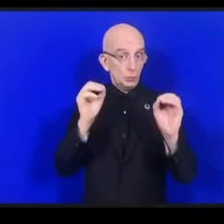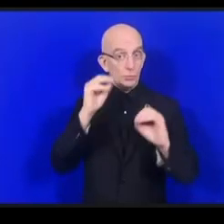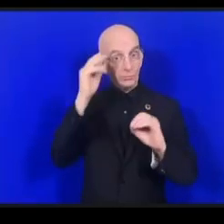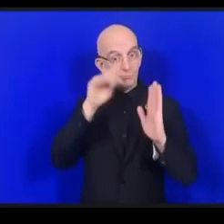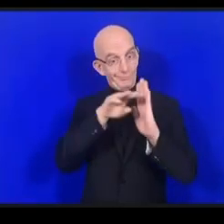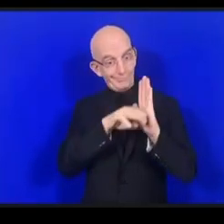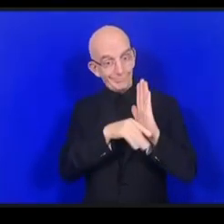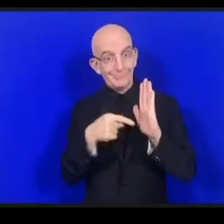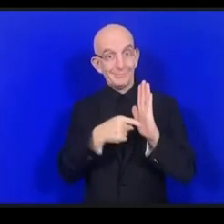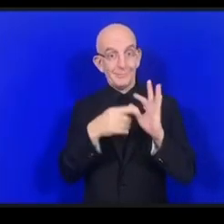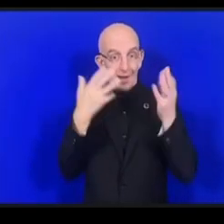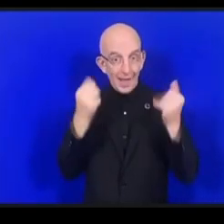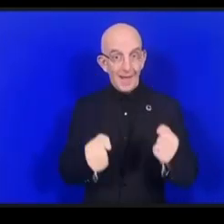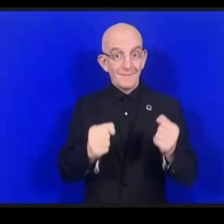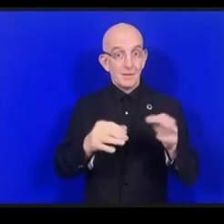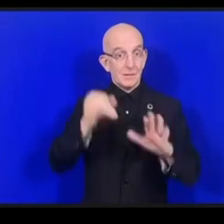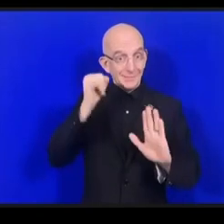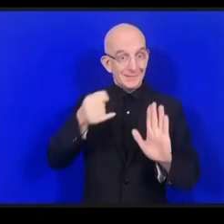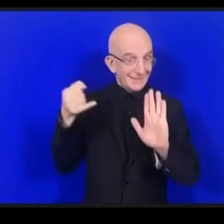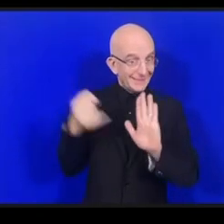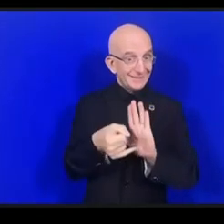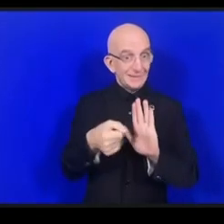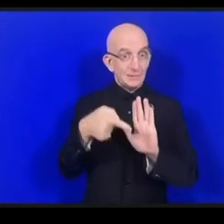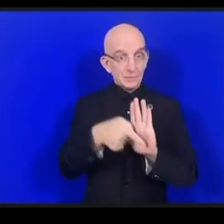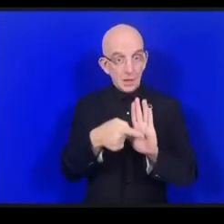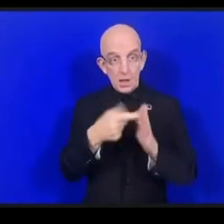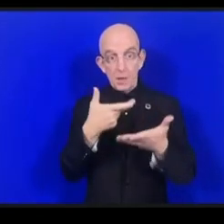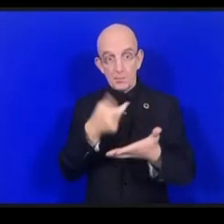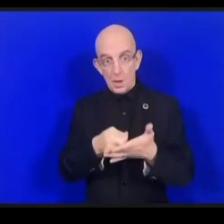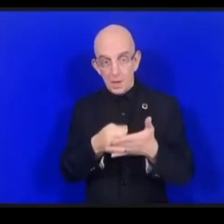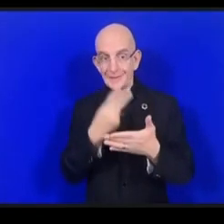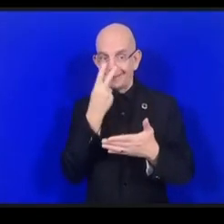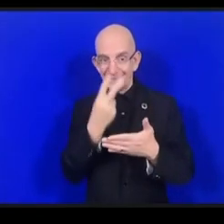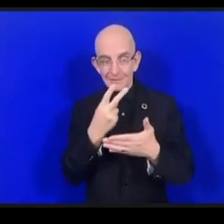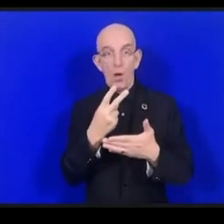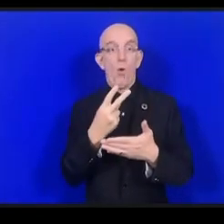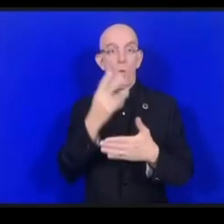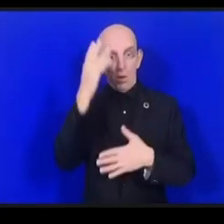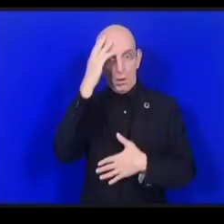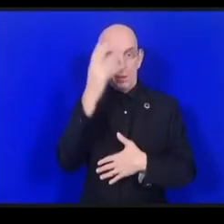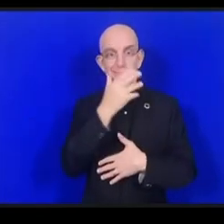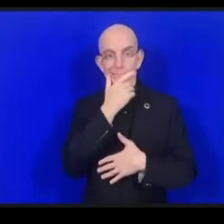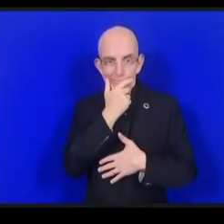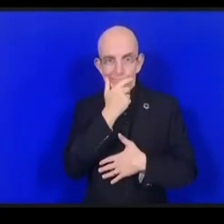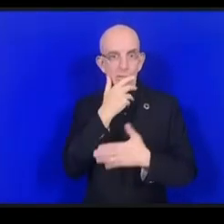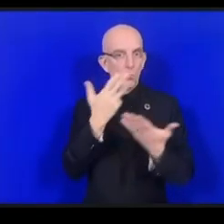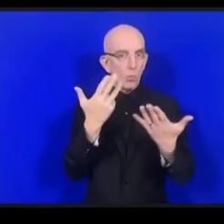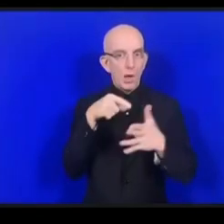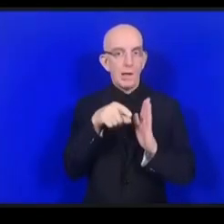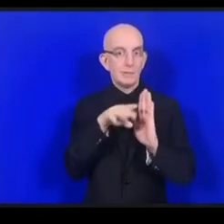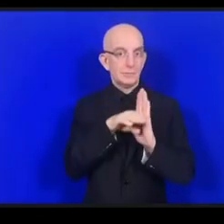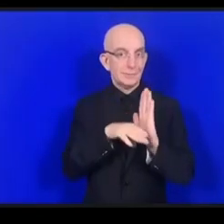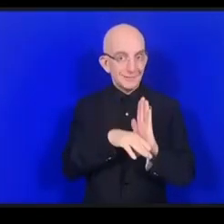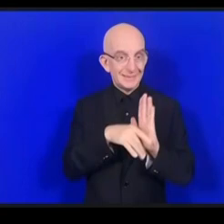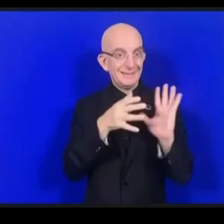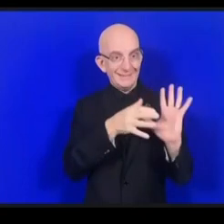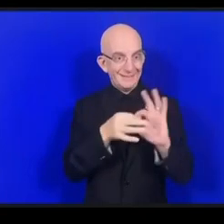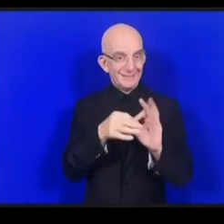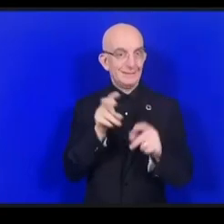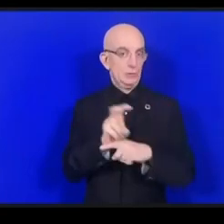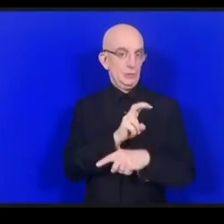وتطبيقات ودون النظر في قضية الأمن السيبراني نحن